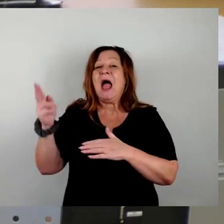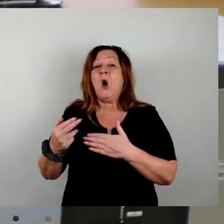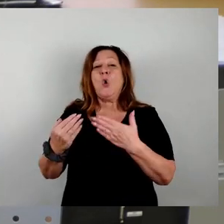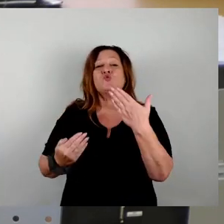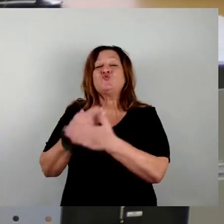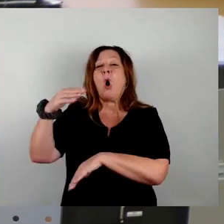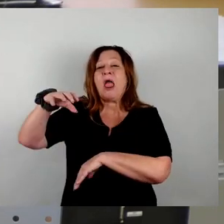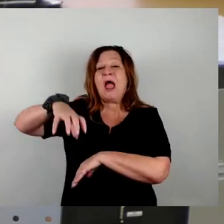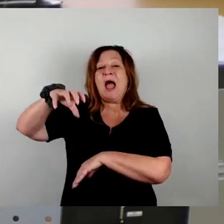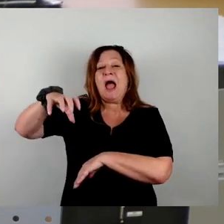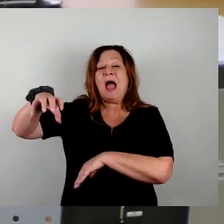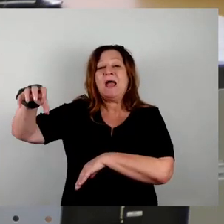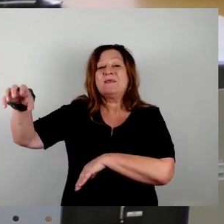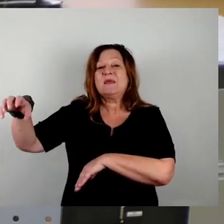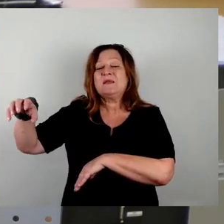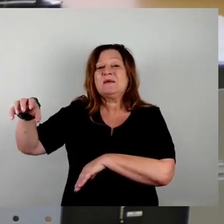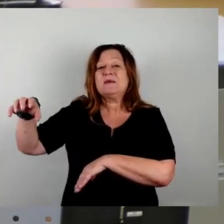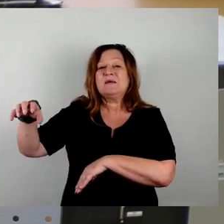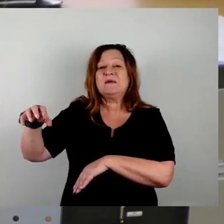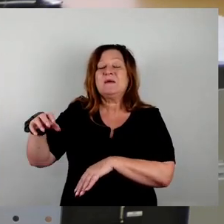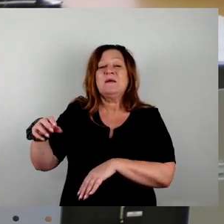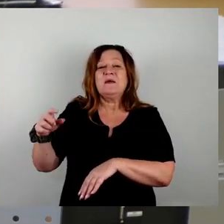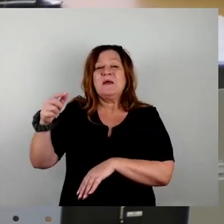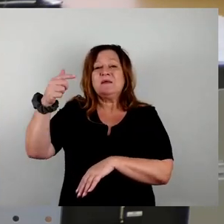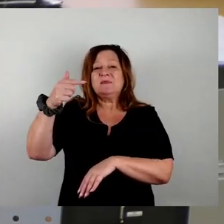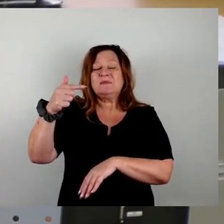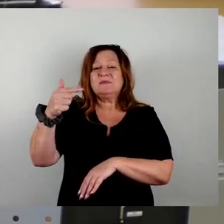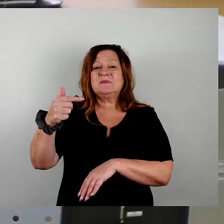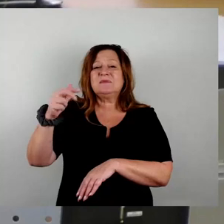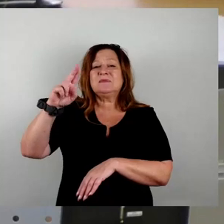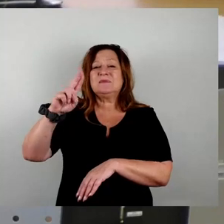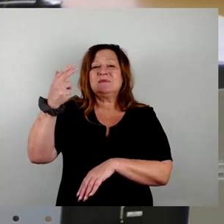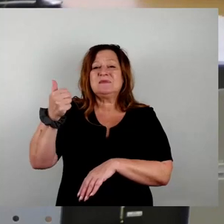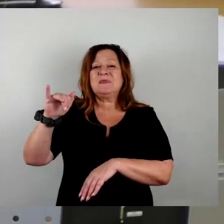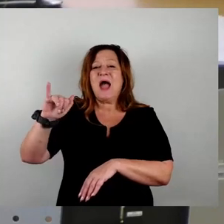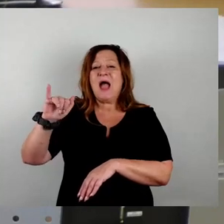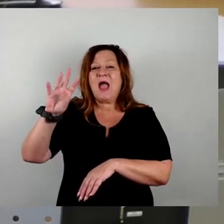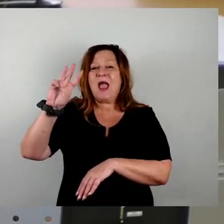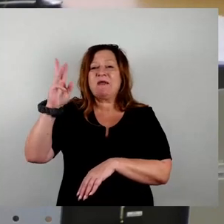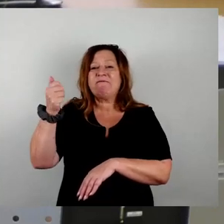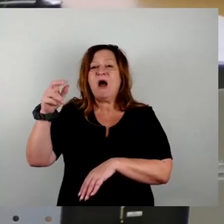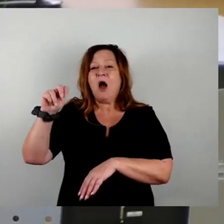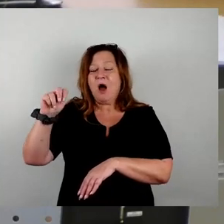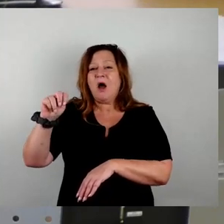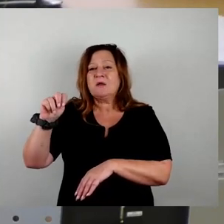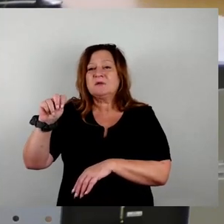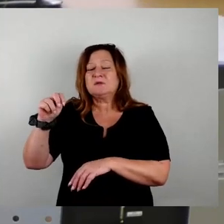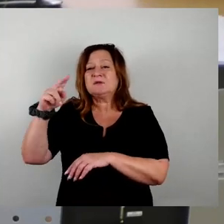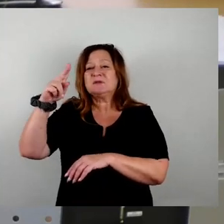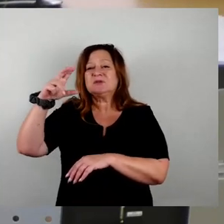TMSC, einem taiwanischen Chip-Hersteller, dem der Bund noch einmal 5 Milliarden